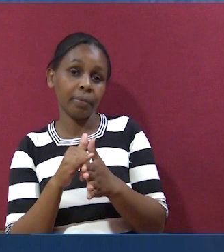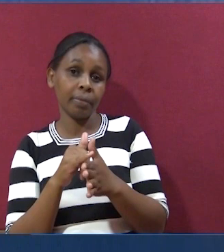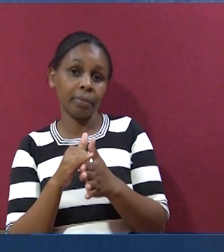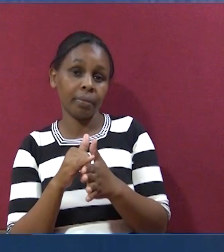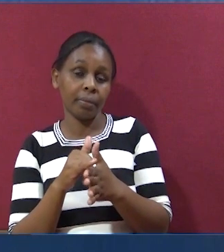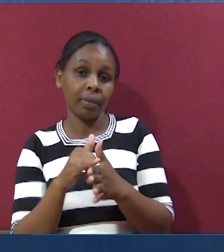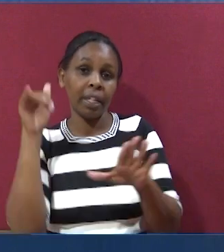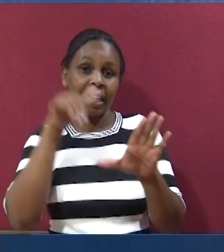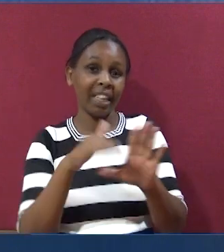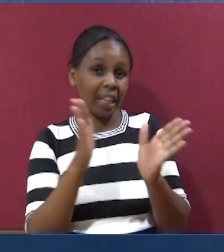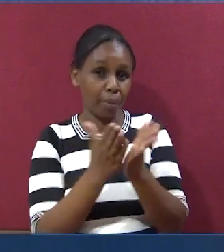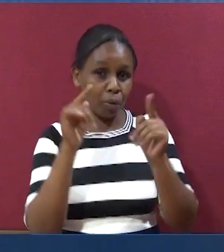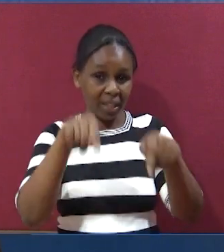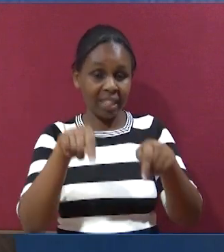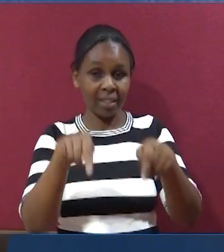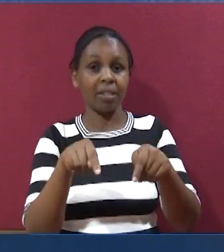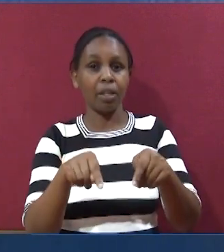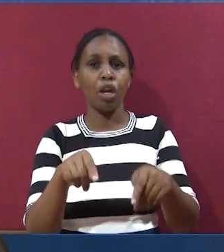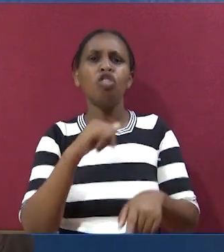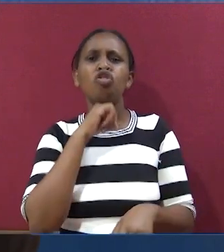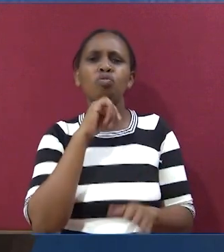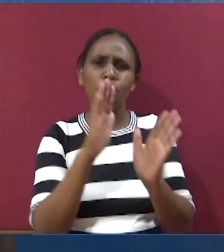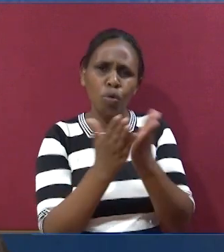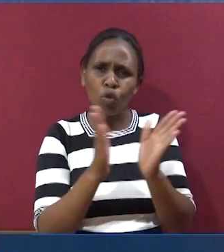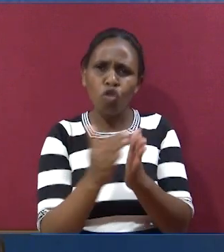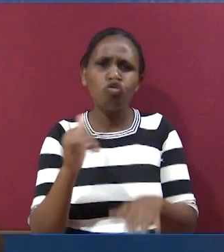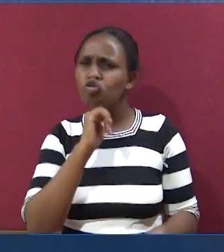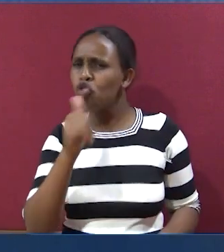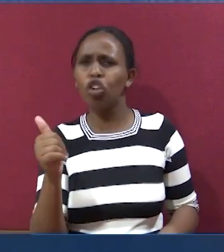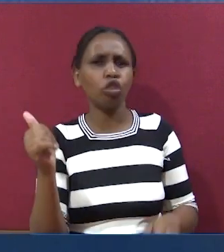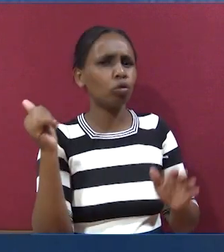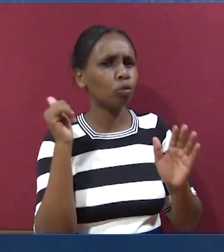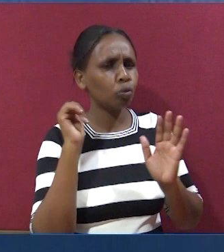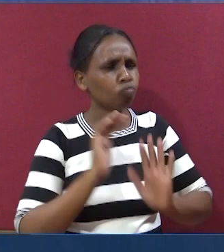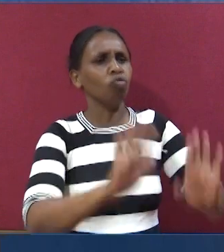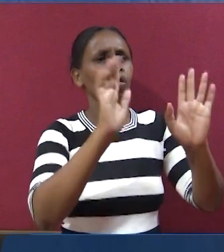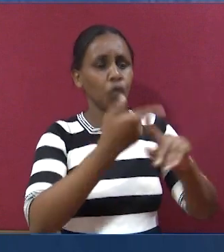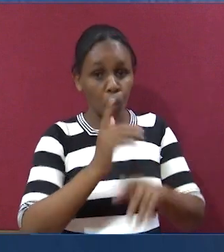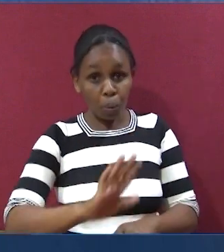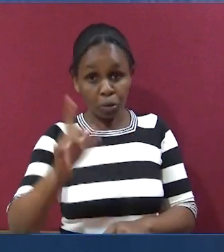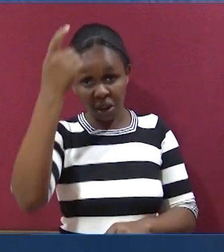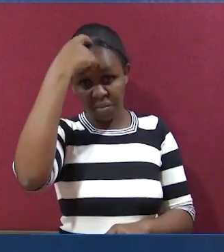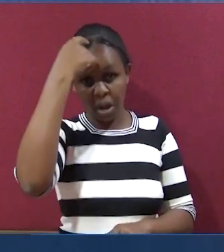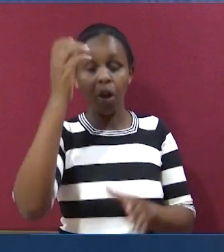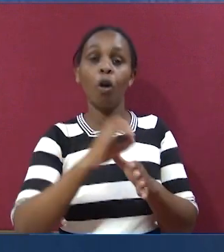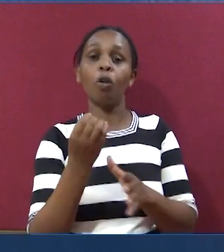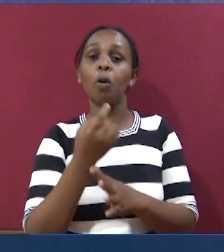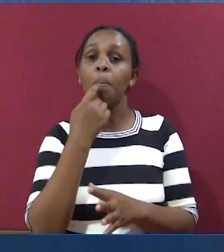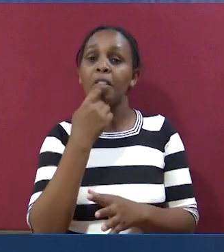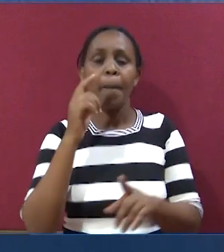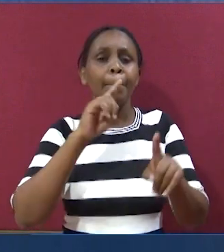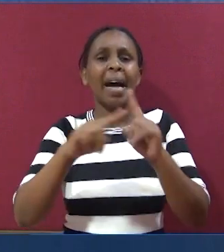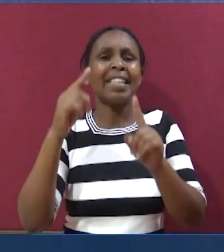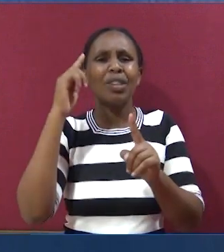anaambiwa hivi, katika kitabu iki chatorati, kisiondoke, kinyuani mwako, bali